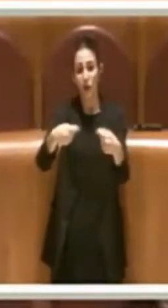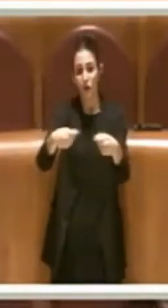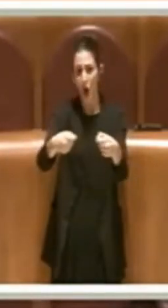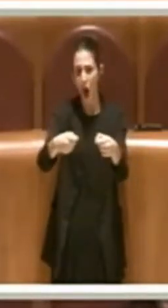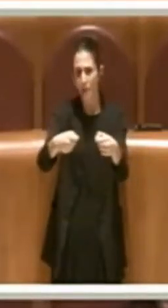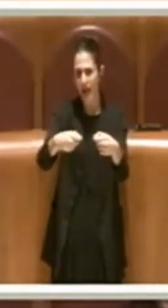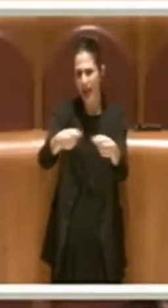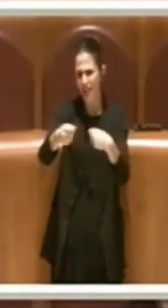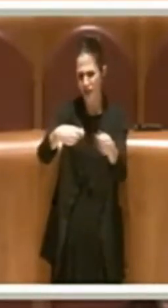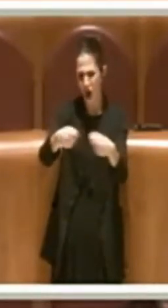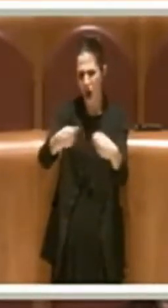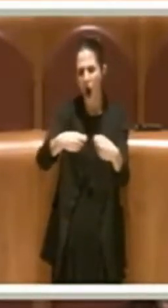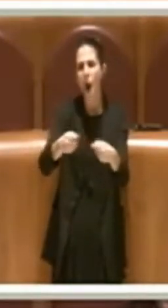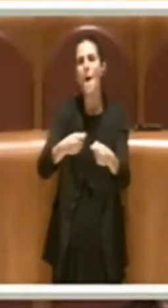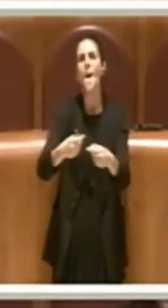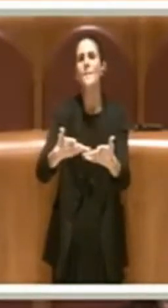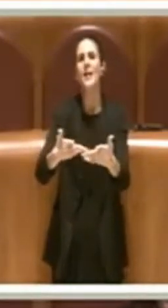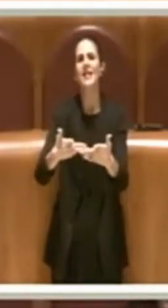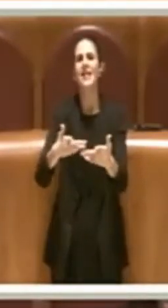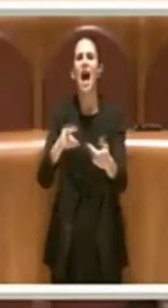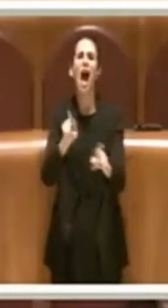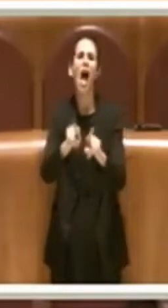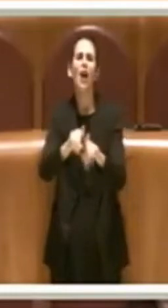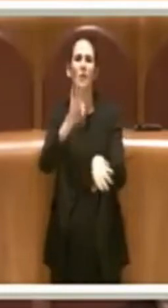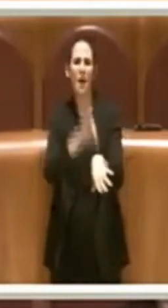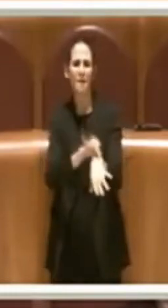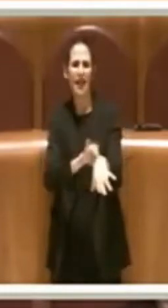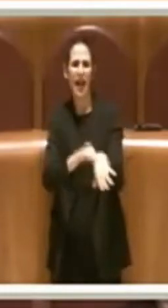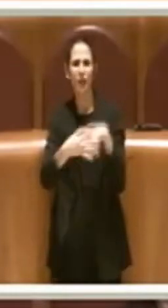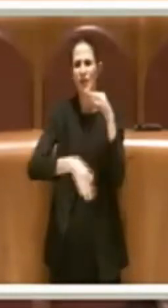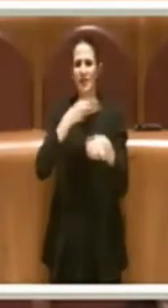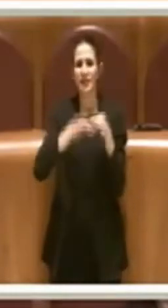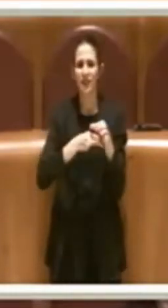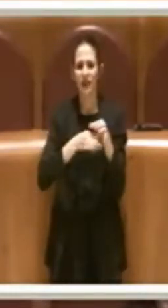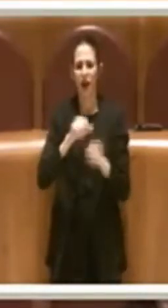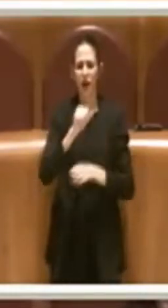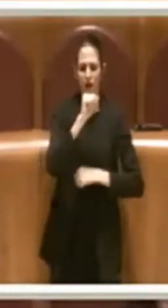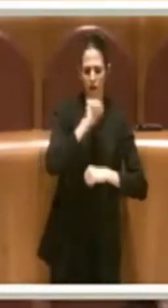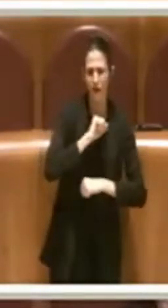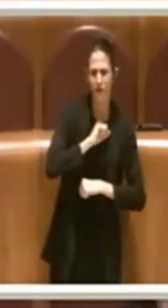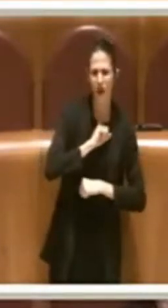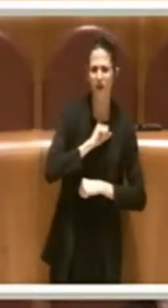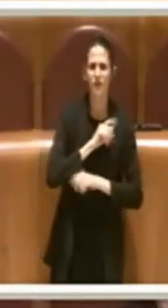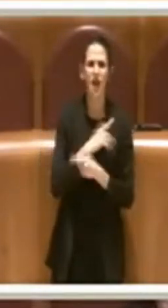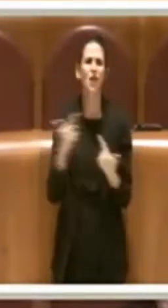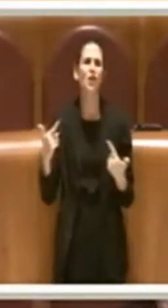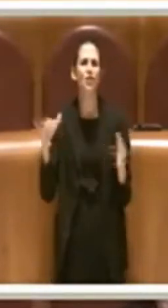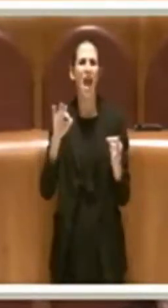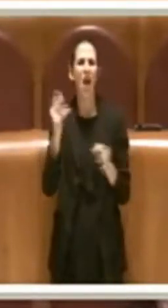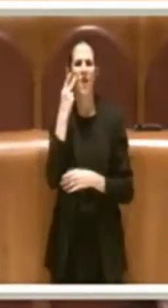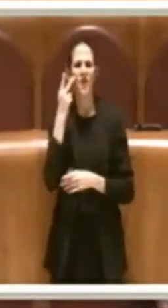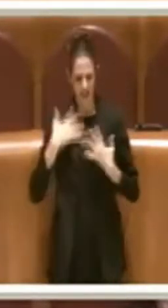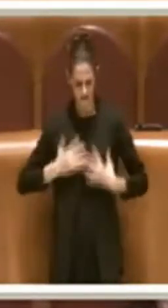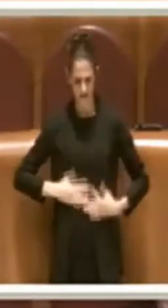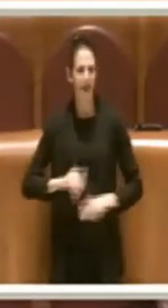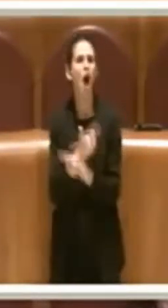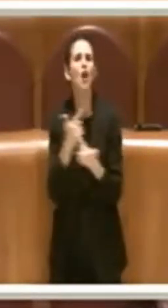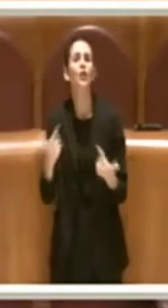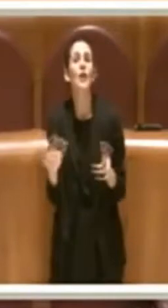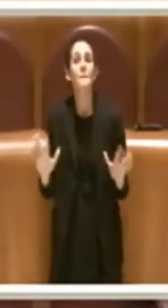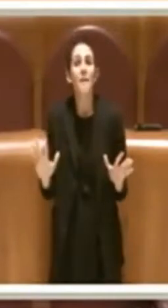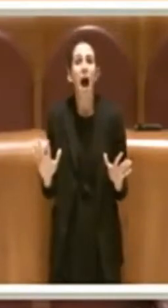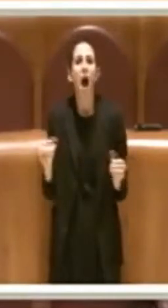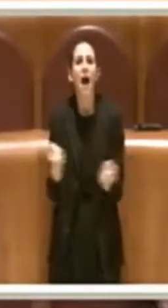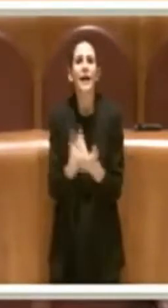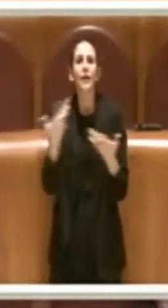mi ha detto una volta. Quindi non abbiamo dei sintomi fisici, ma i sintomi si percepiscono quando perdi la concezione della tua